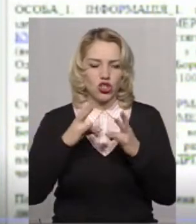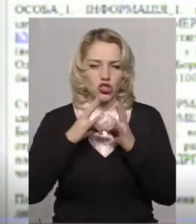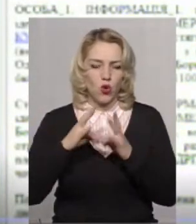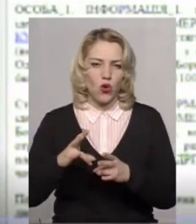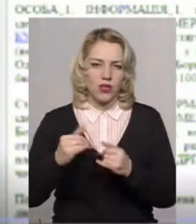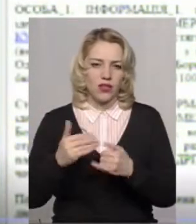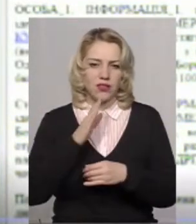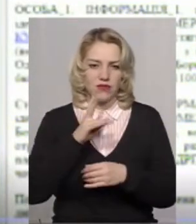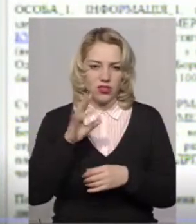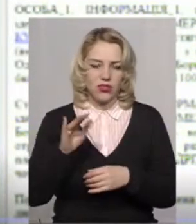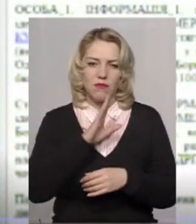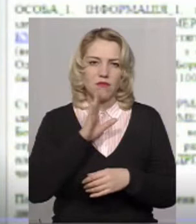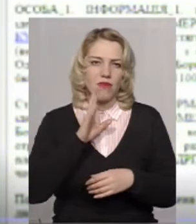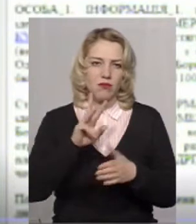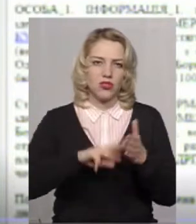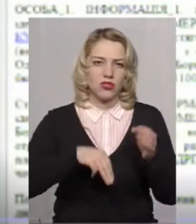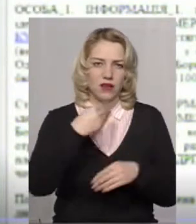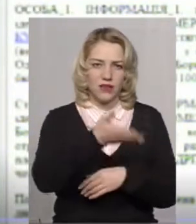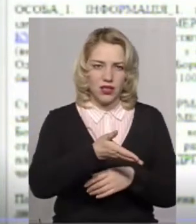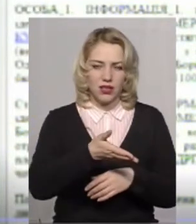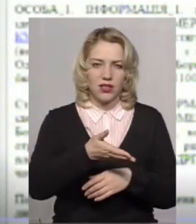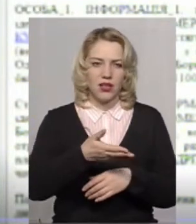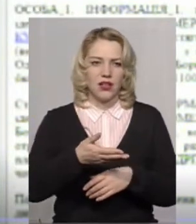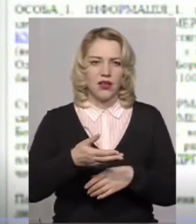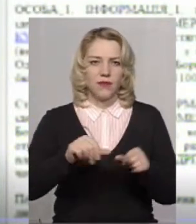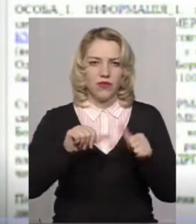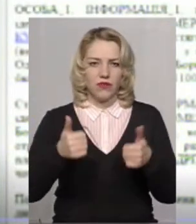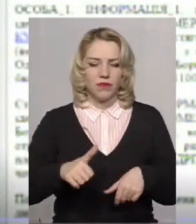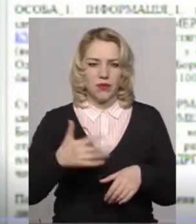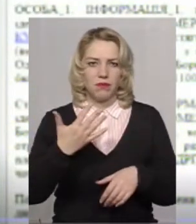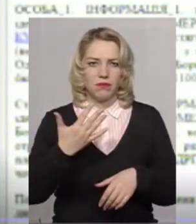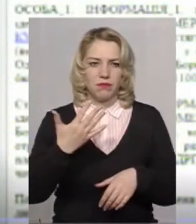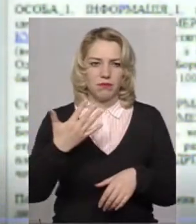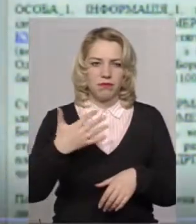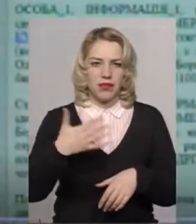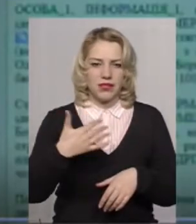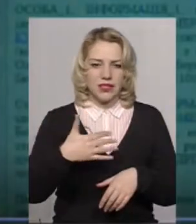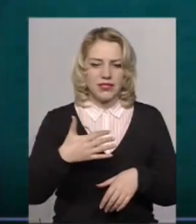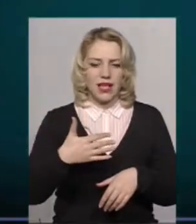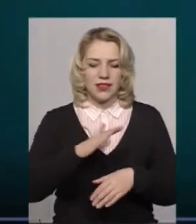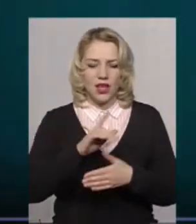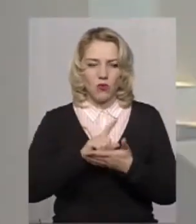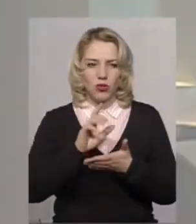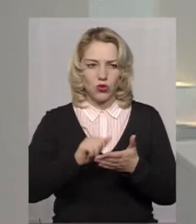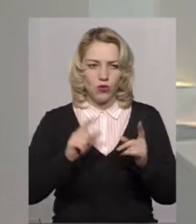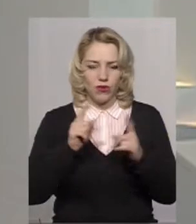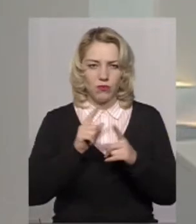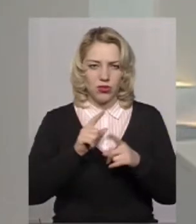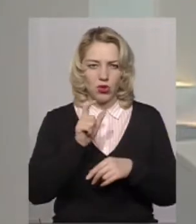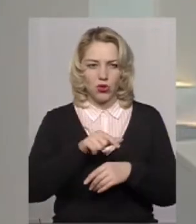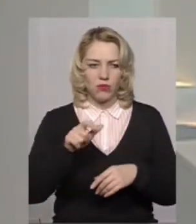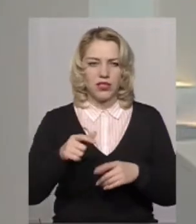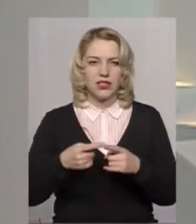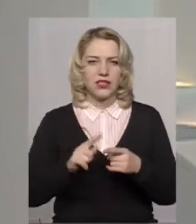неповнолітньої порушниці накладено стягнення у вигляді, у виді штрафу в розмірі 50 неоподаткованих мінімумів доходів громадян,